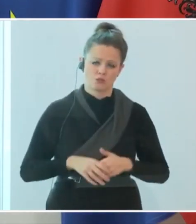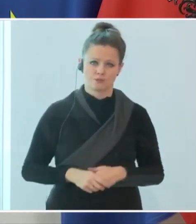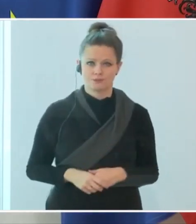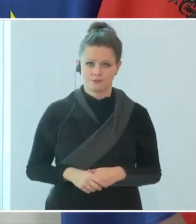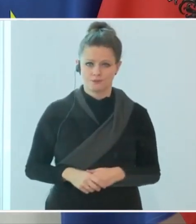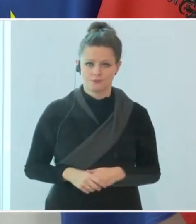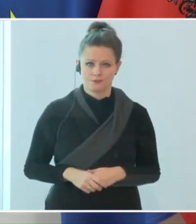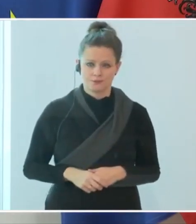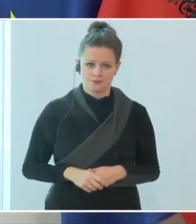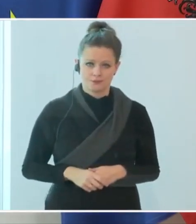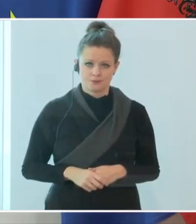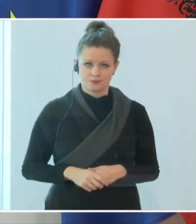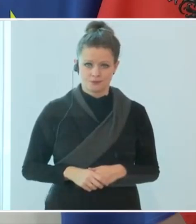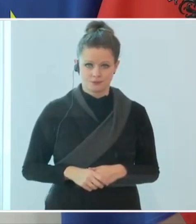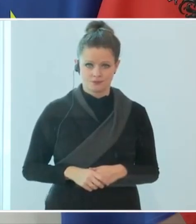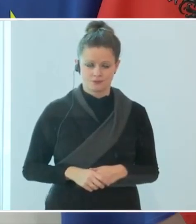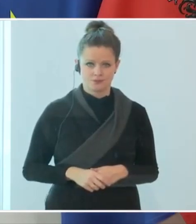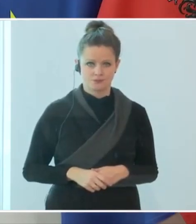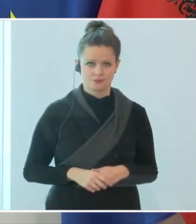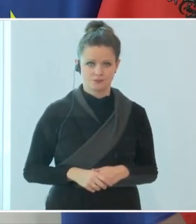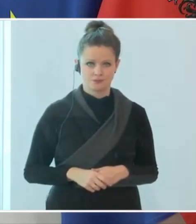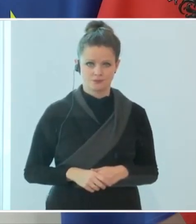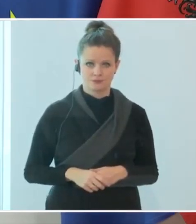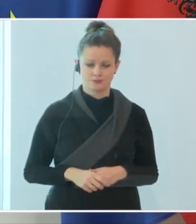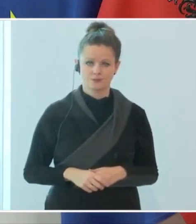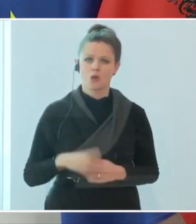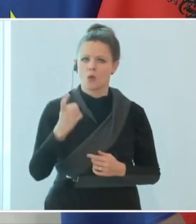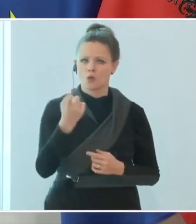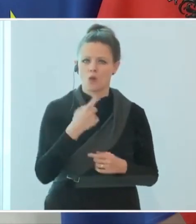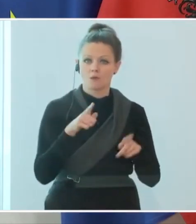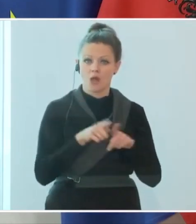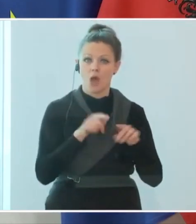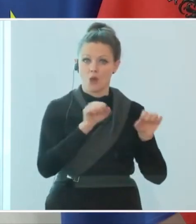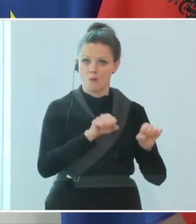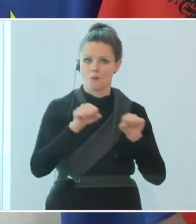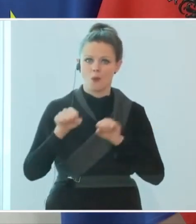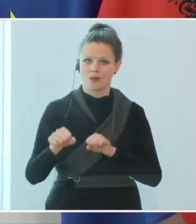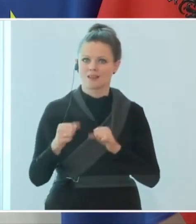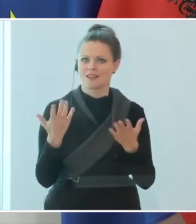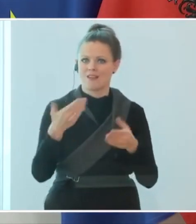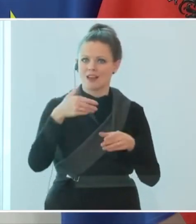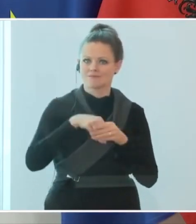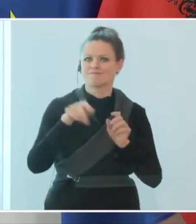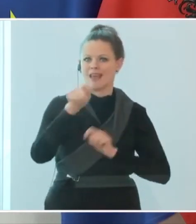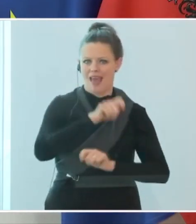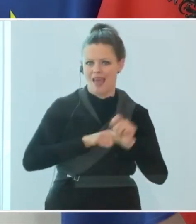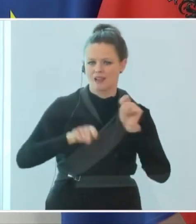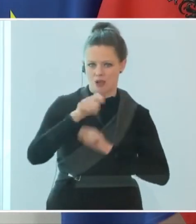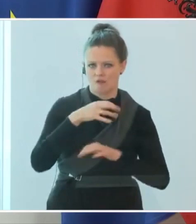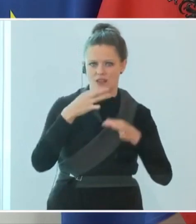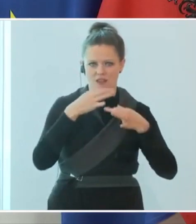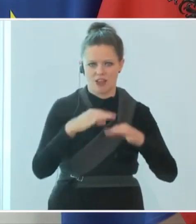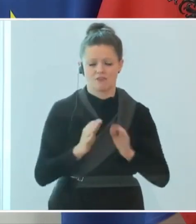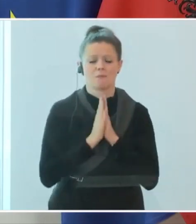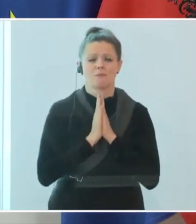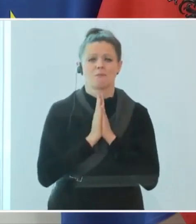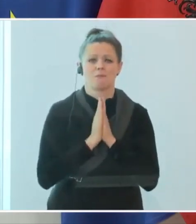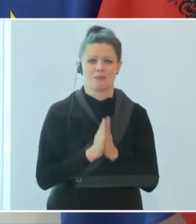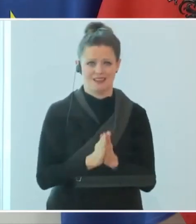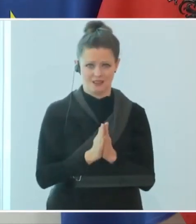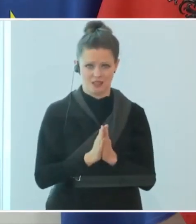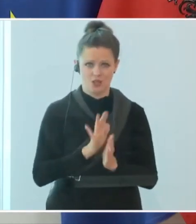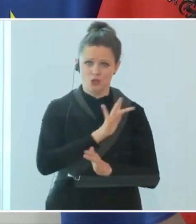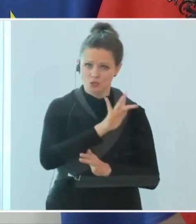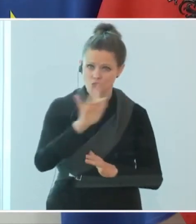Darüber hinaus wird es wieder die Möglichkeit geben, einkaufen zu gehen. Und auch hier meine Bitte an die